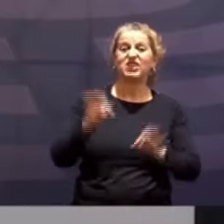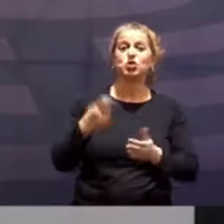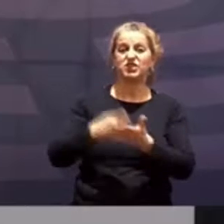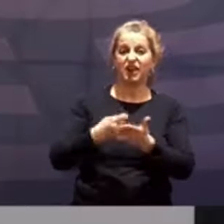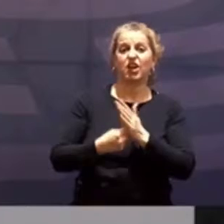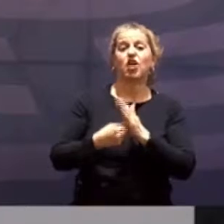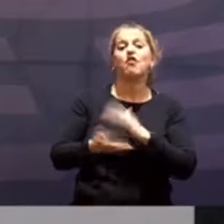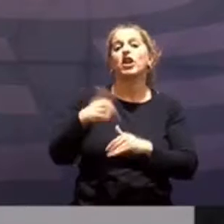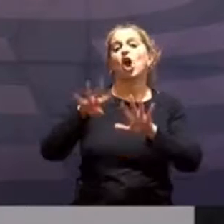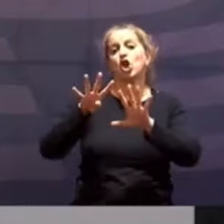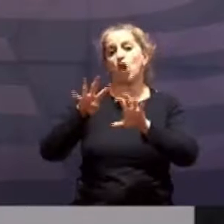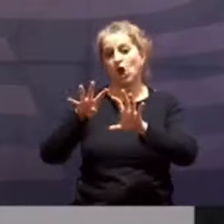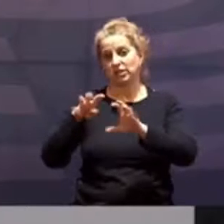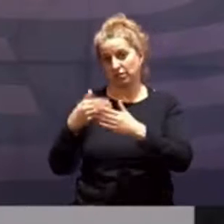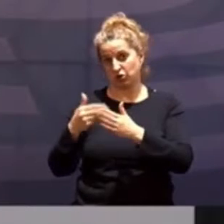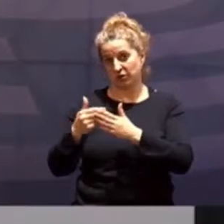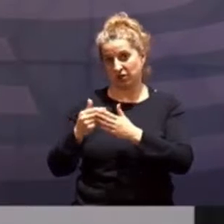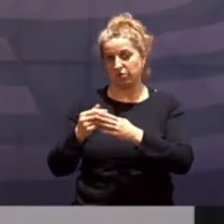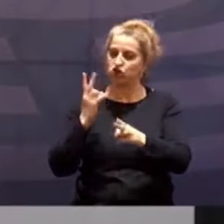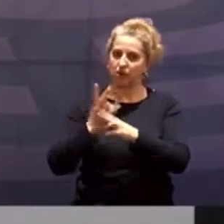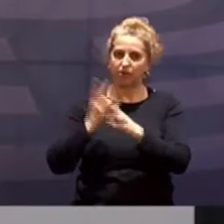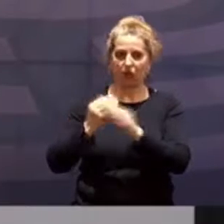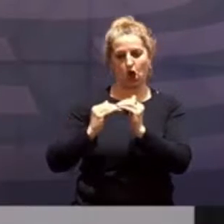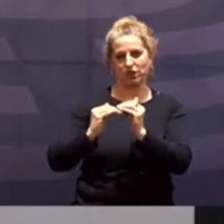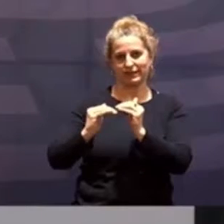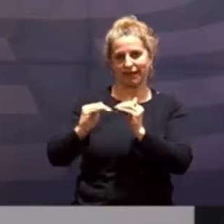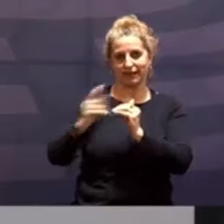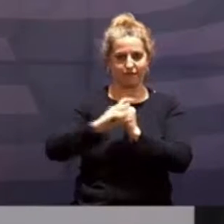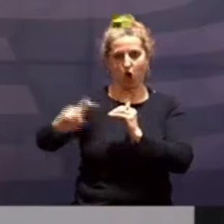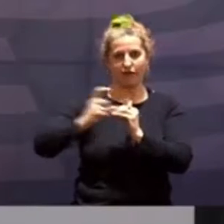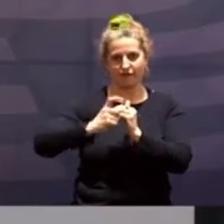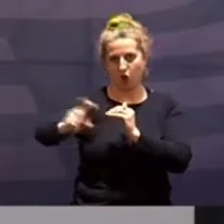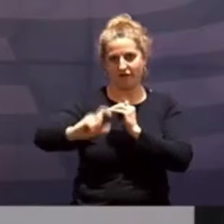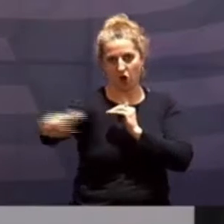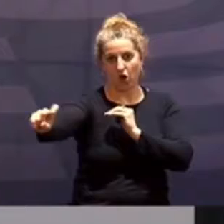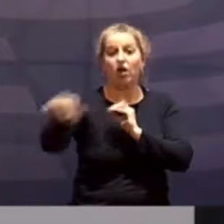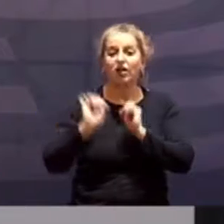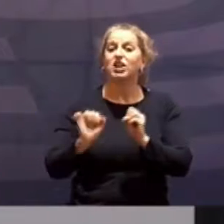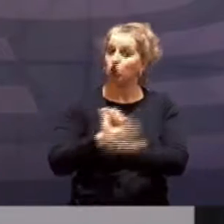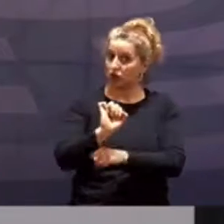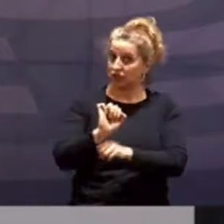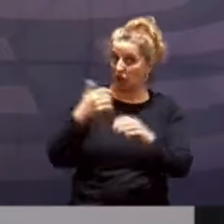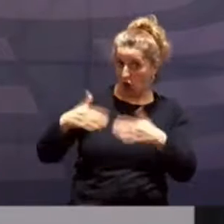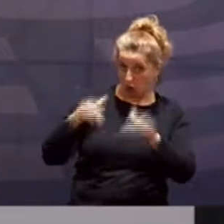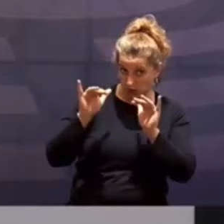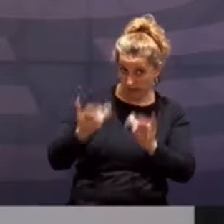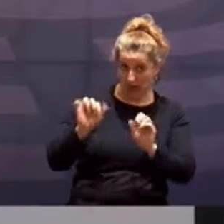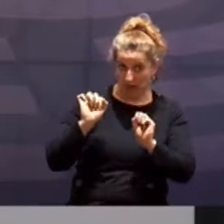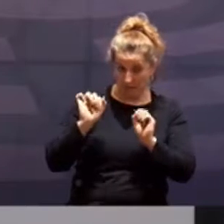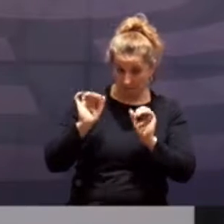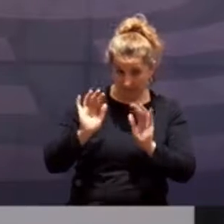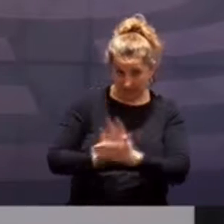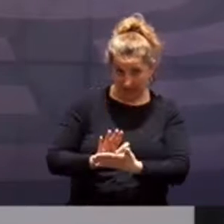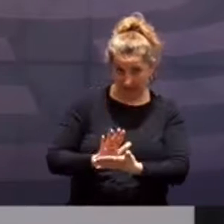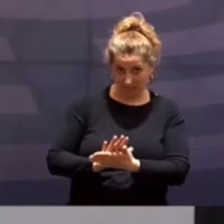von 90 mehrere Wochen konstant bleiben, können Lockerungen durchgeführt werden, während uns allen auch klar ist, dass